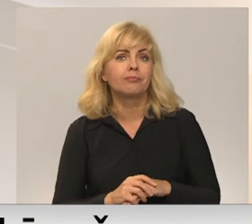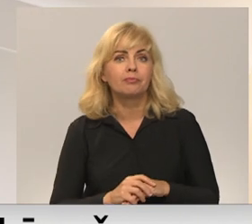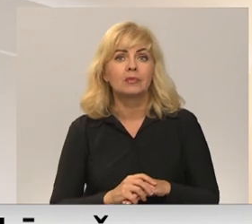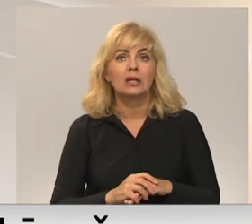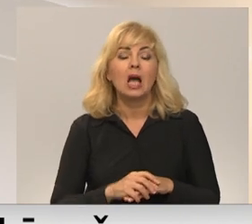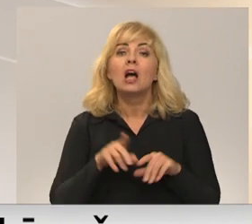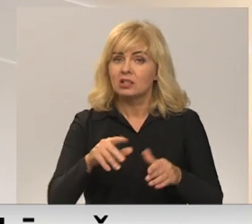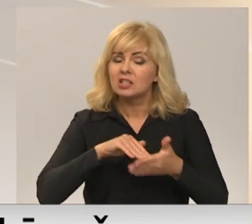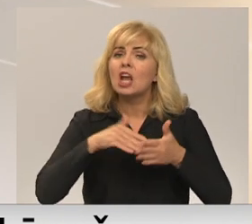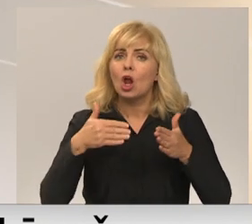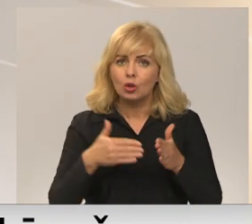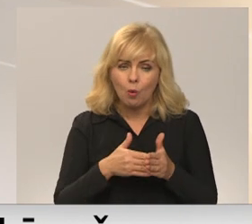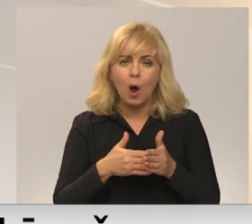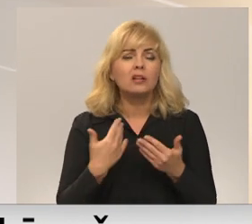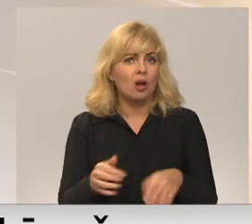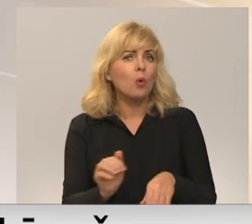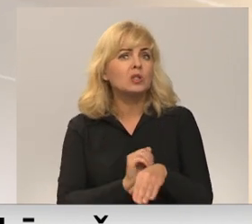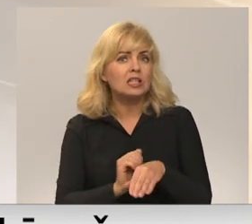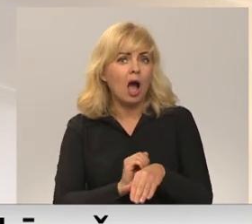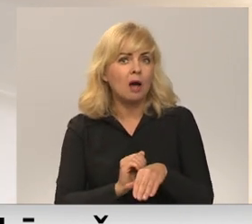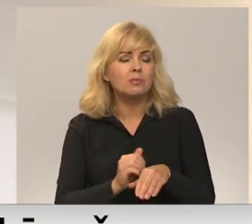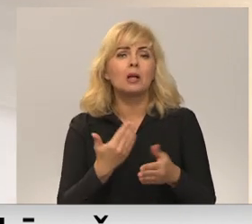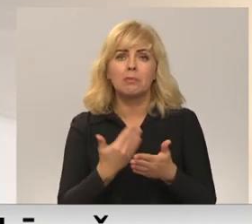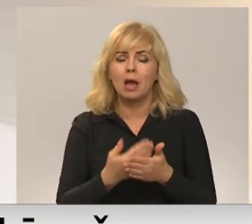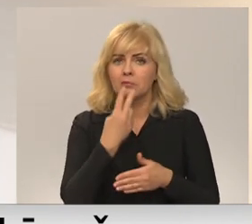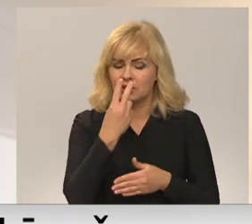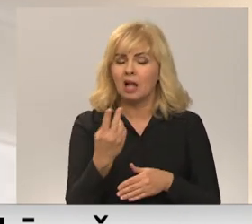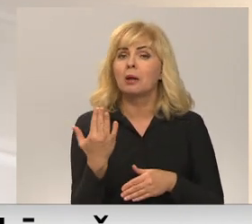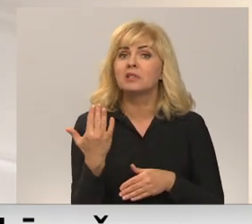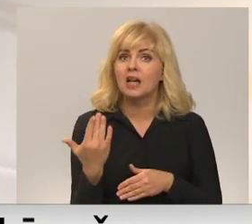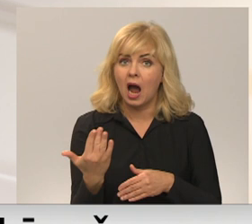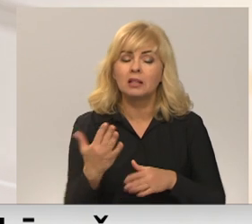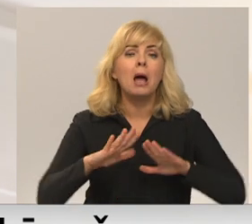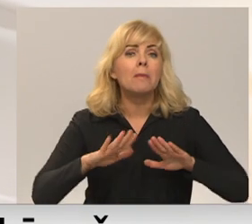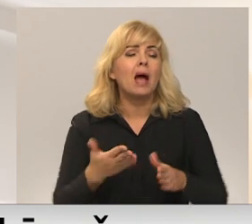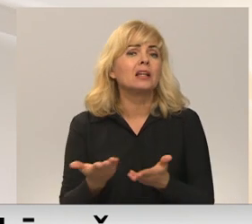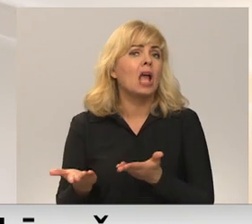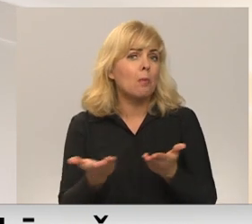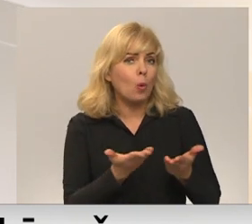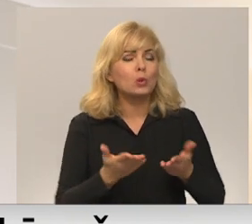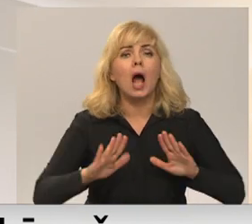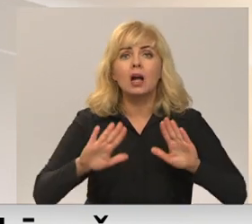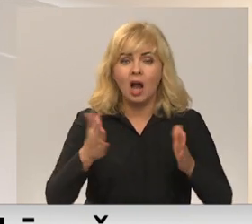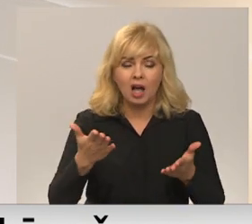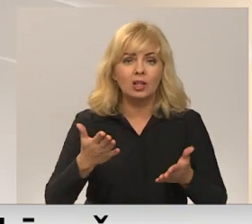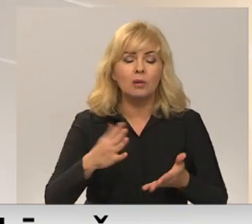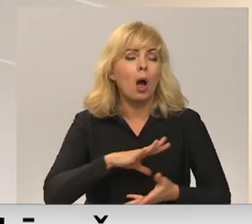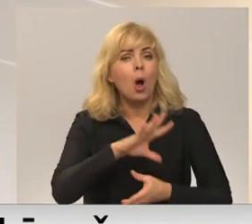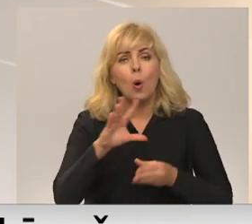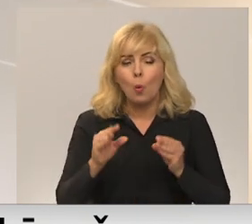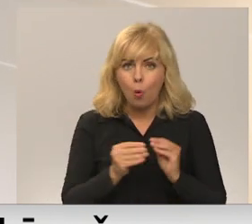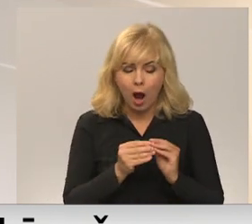Situācija ir kļūst saprindāka, ja mēs skatāmies uz skaikliem. Bet ja kurā gadījumā, kopš